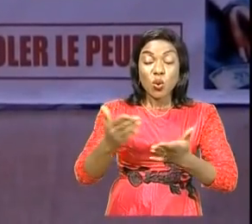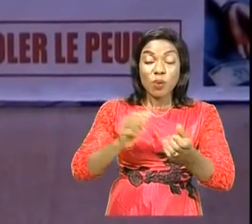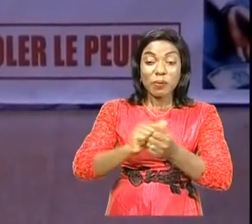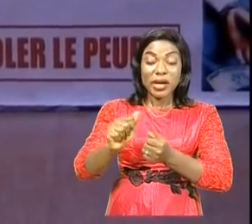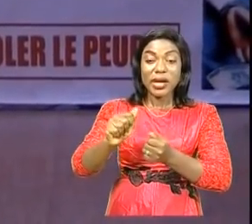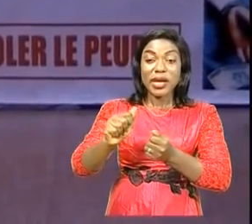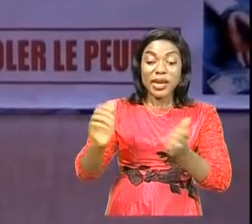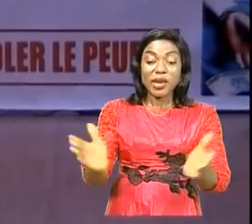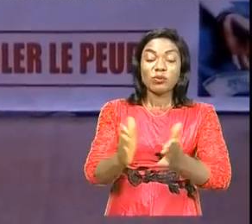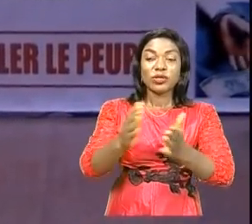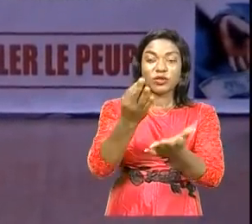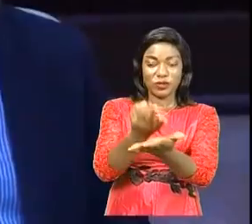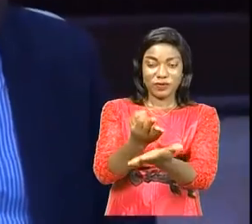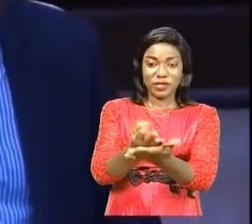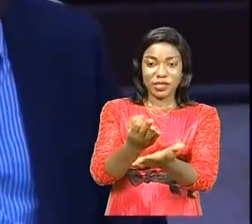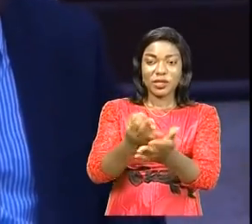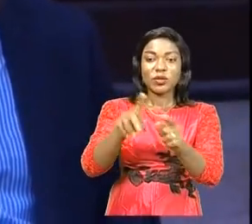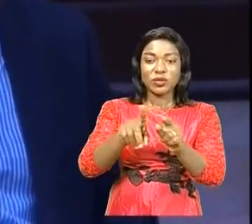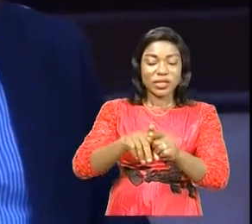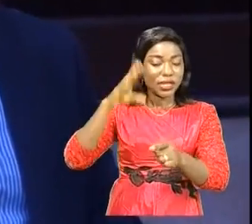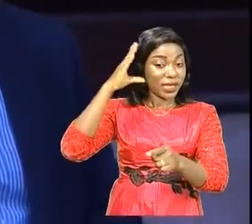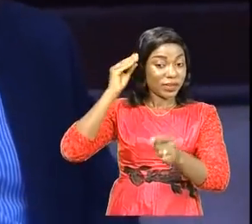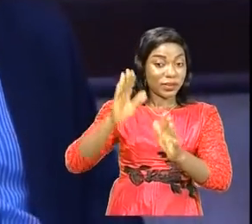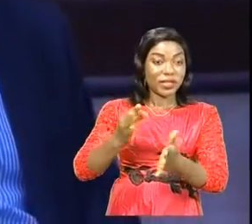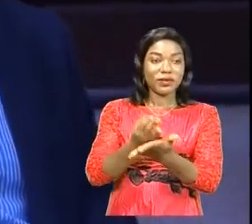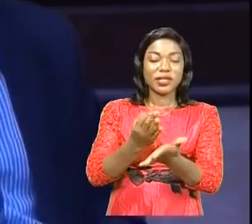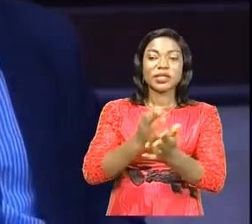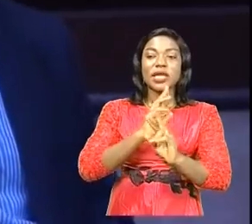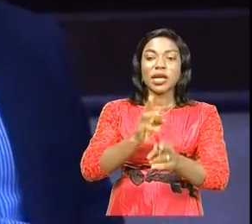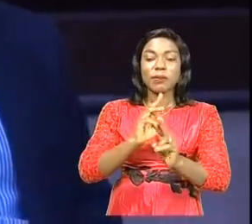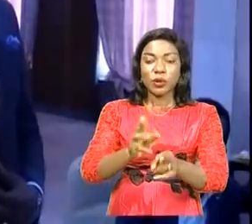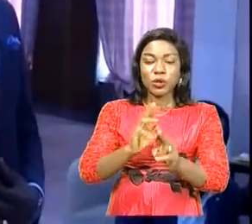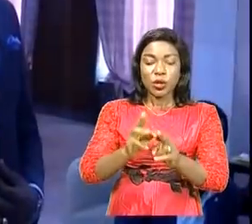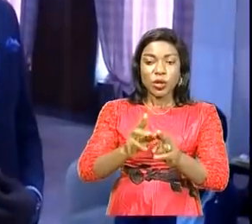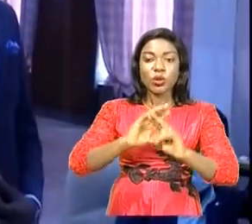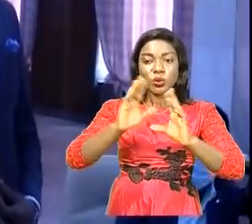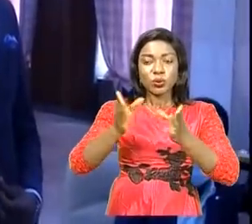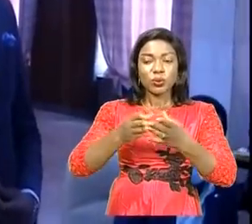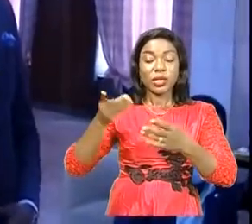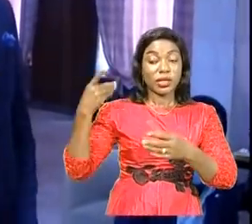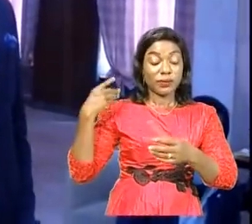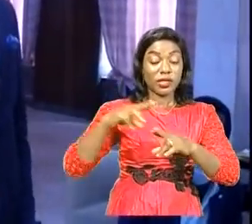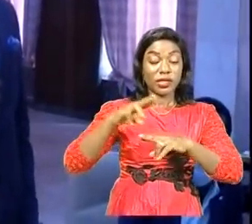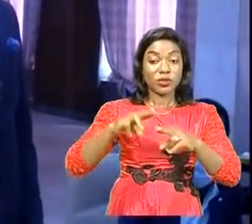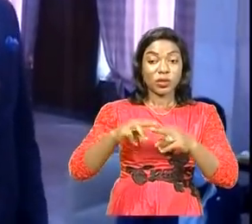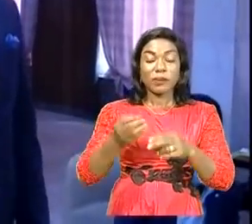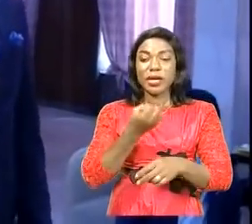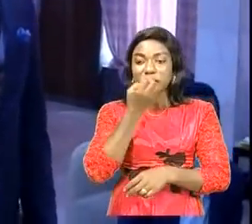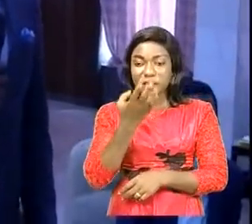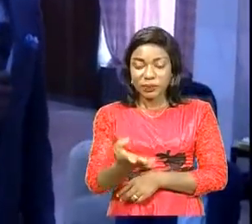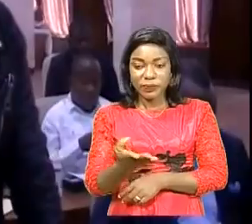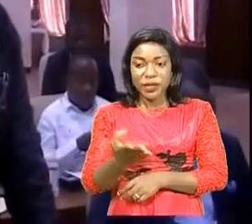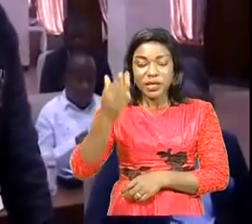général des finances qui a assuré cette formation a répondu aux préoccupations des députés nationaux comme par exemple celle de